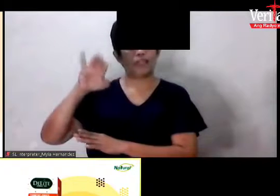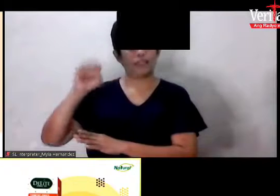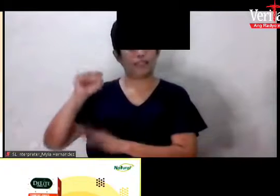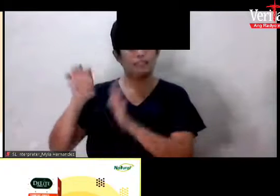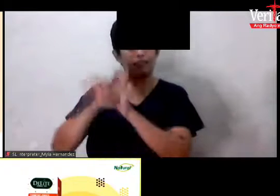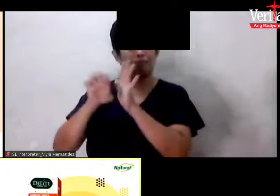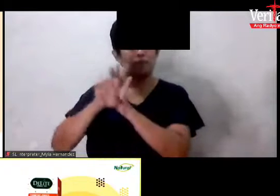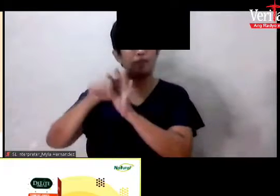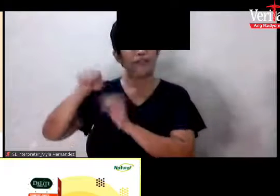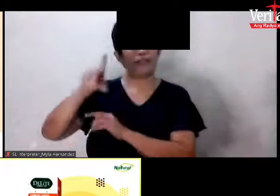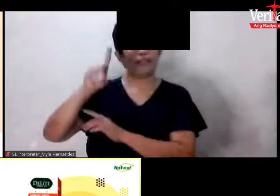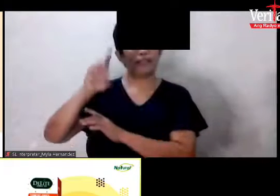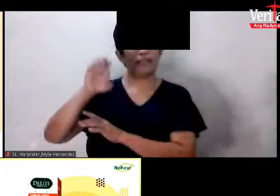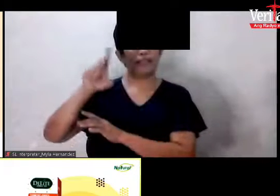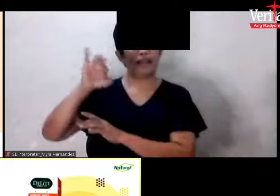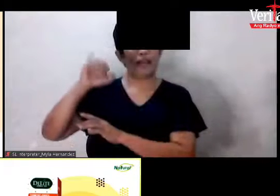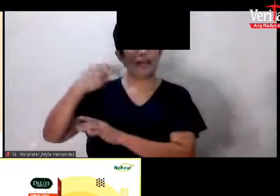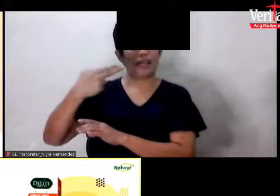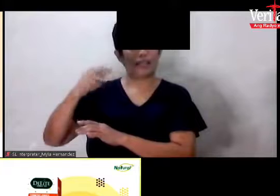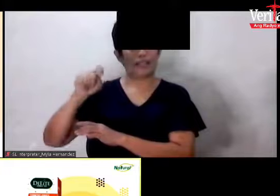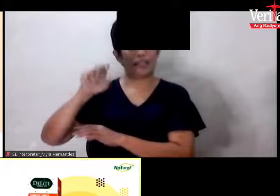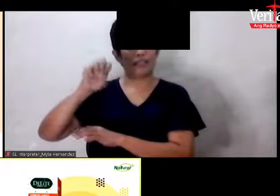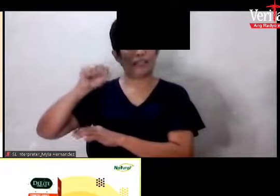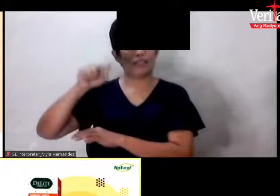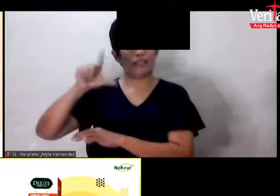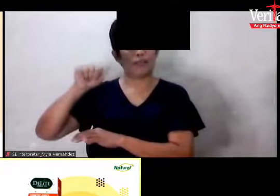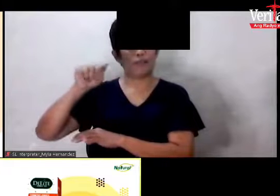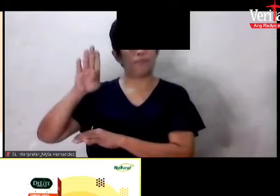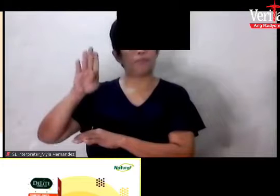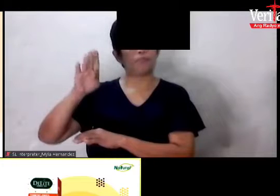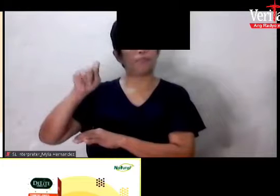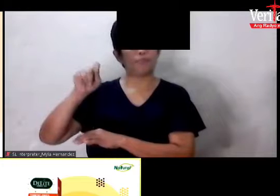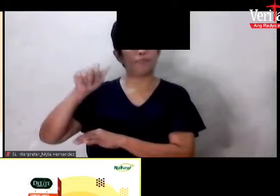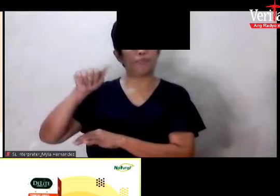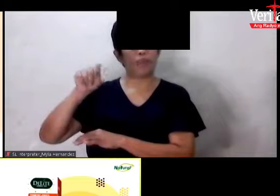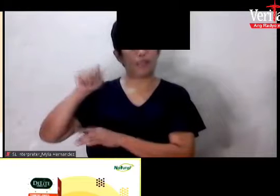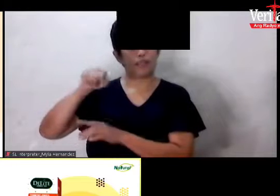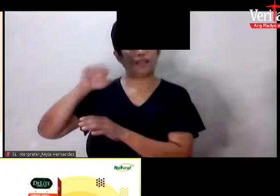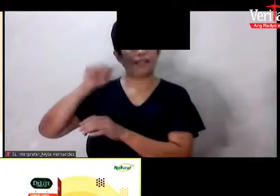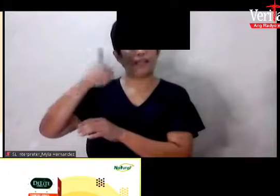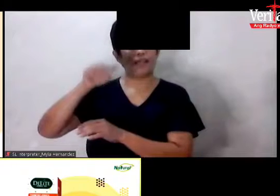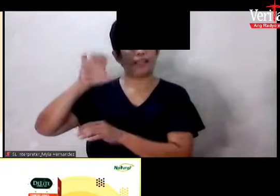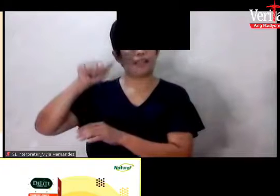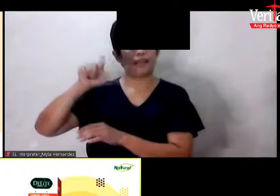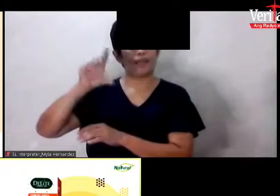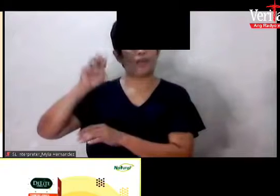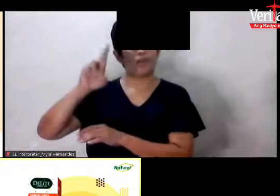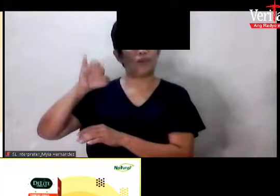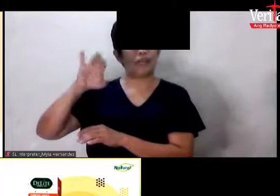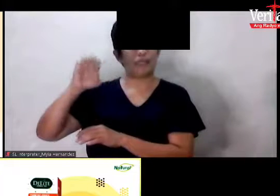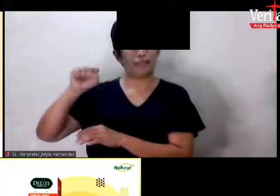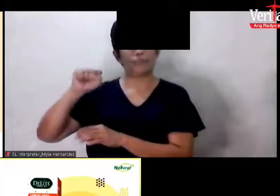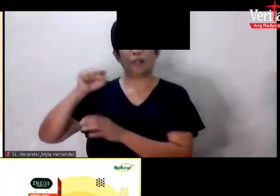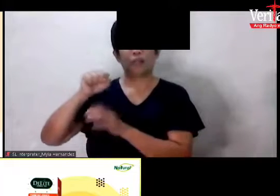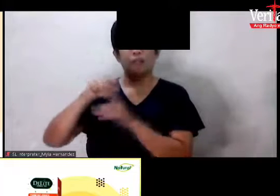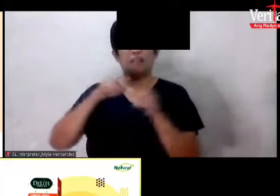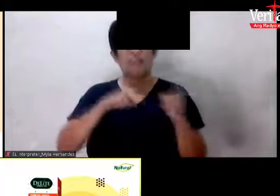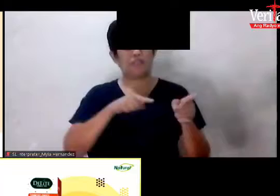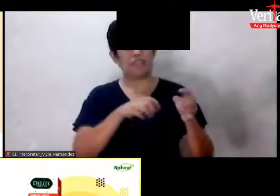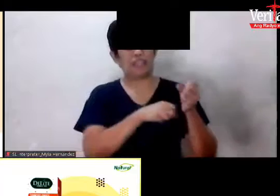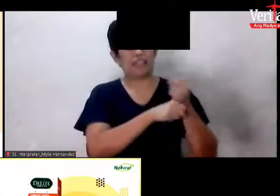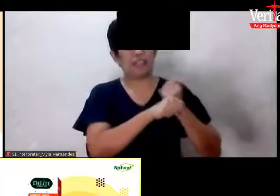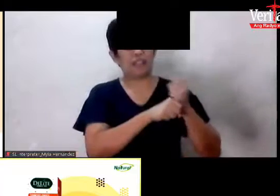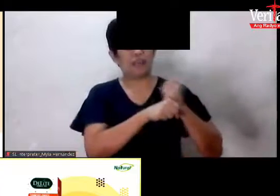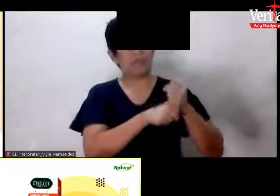ang Delight Salabat ay 10 calories Ang iniinom nyo kape na maraming kolorete na maraming